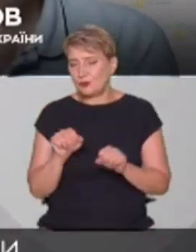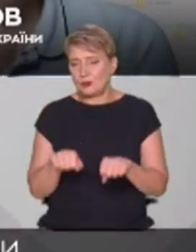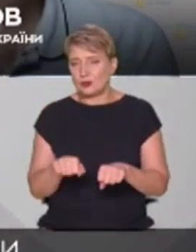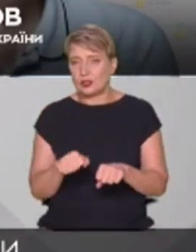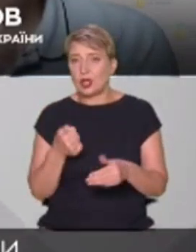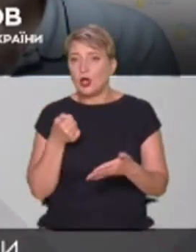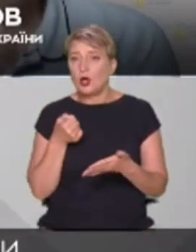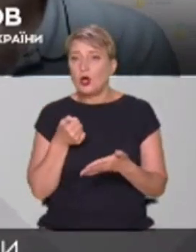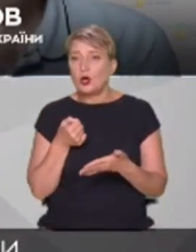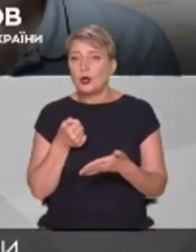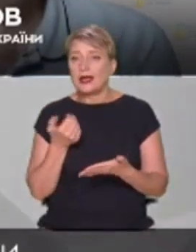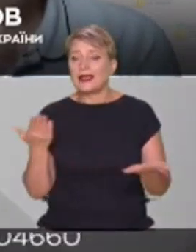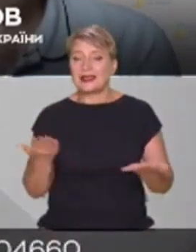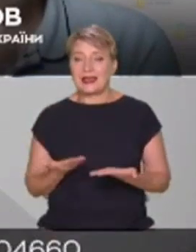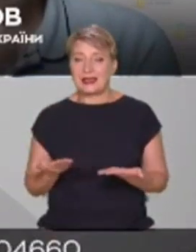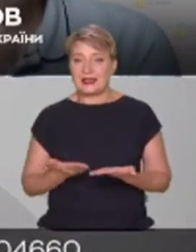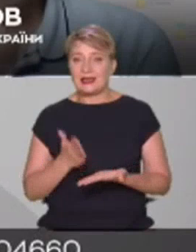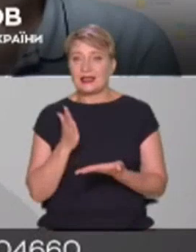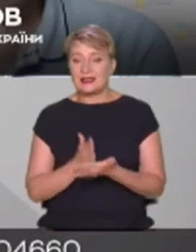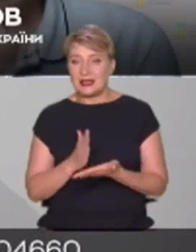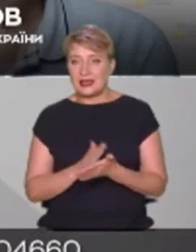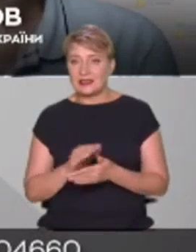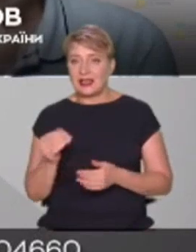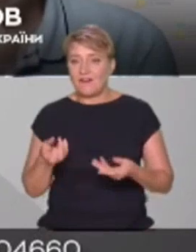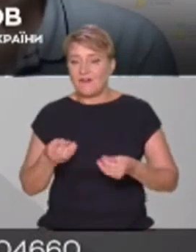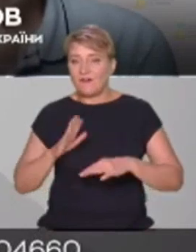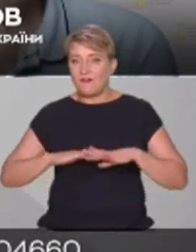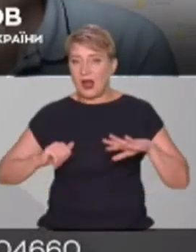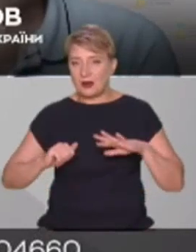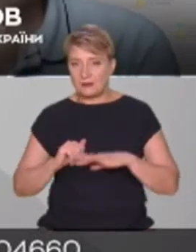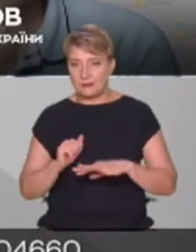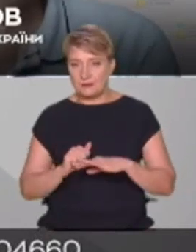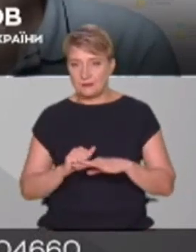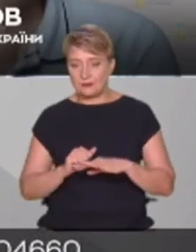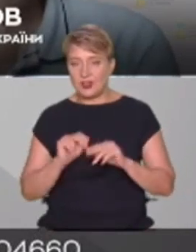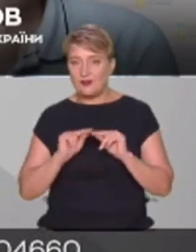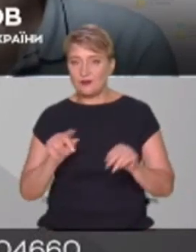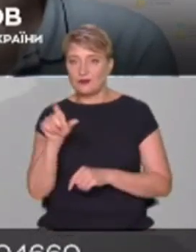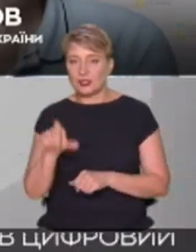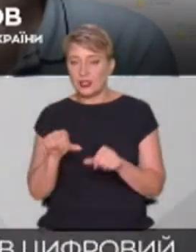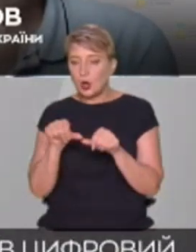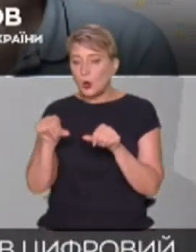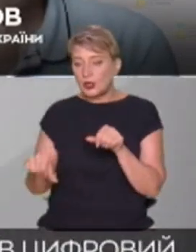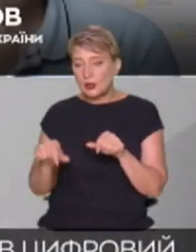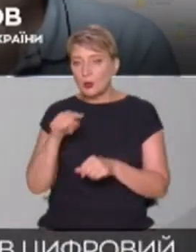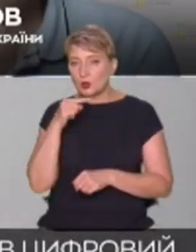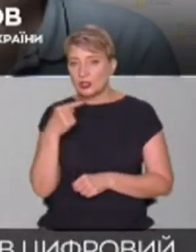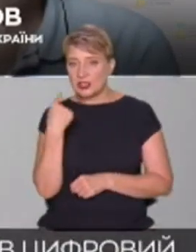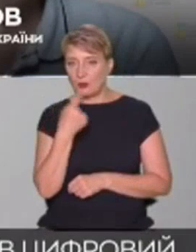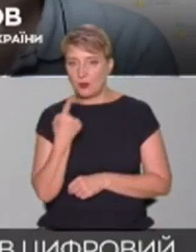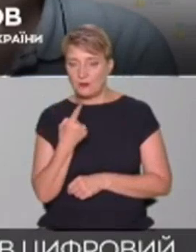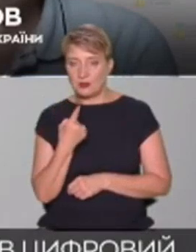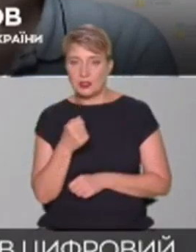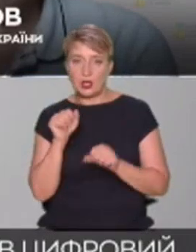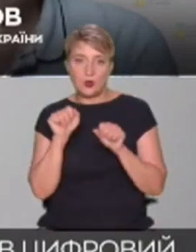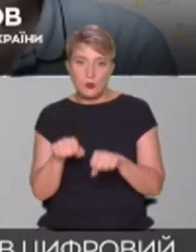от, який є фах вчителя, ну, окрім російської мови, він може за будь-яким фахом пройти